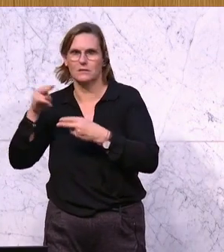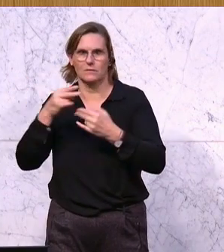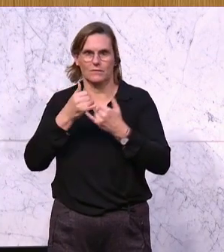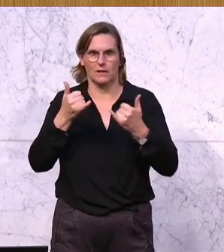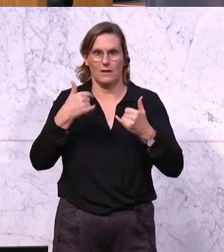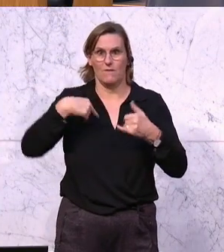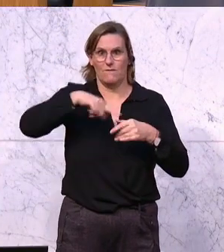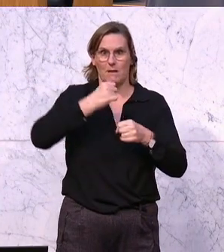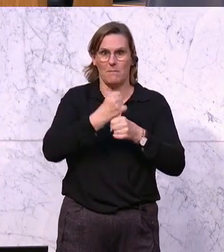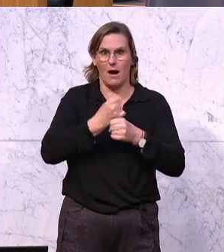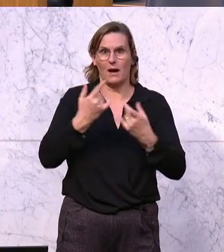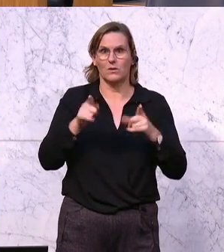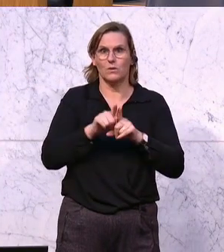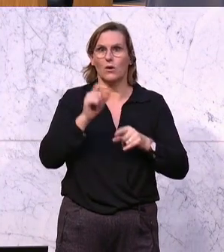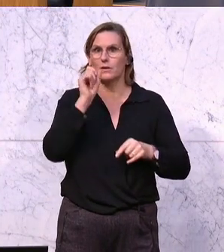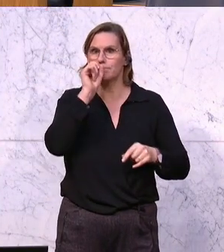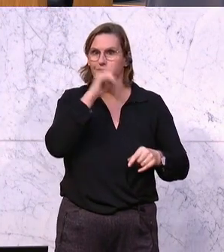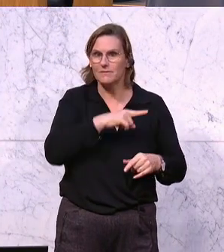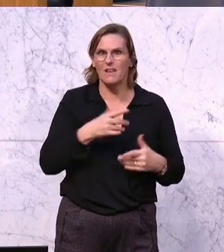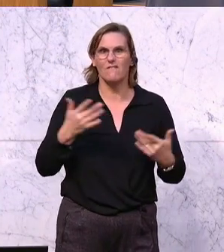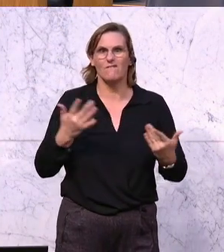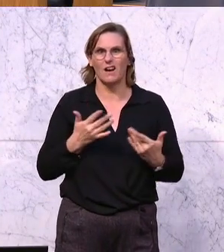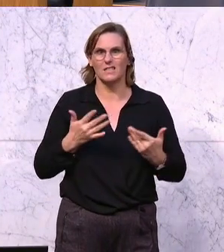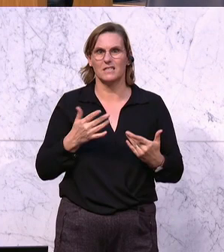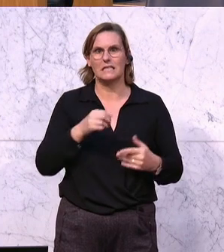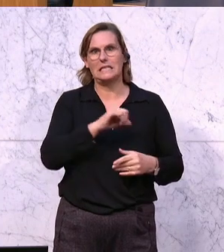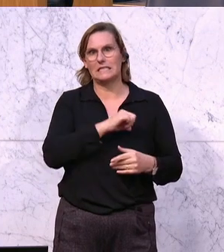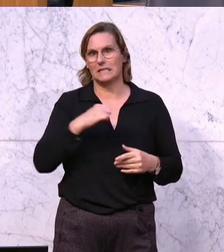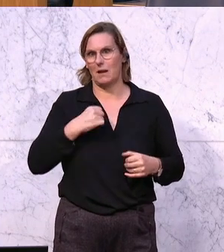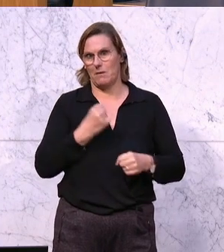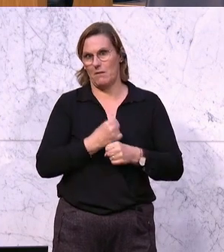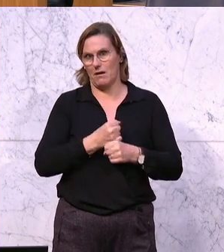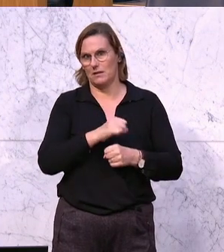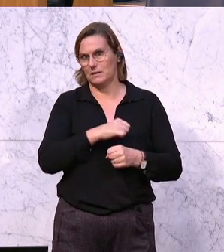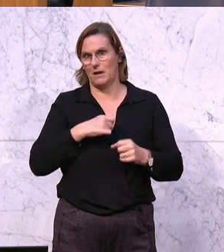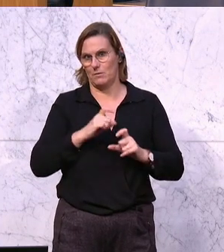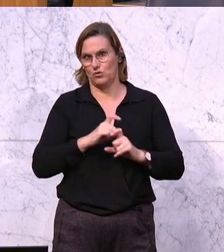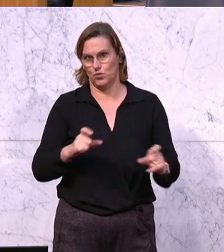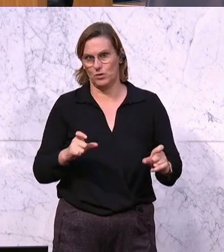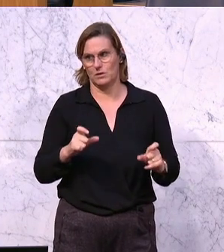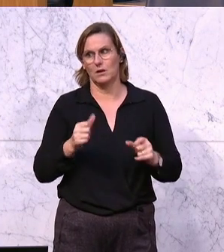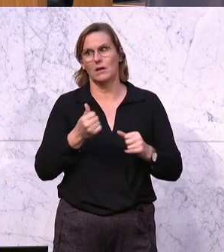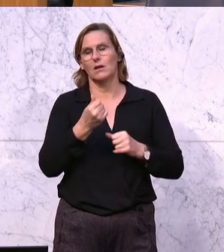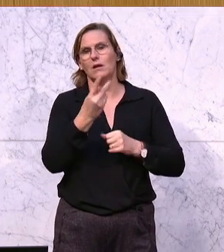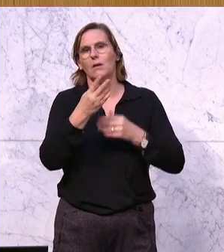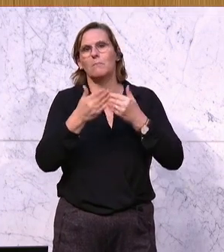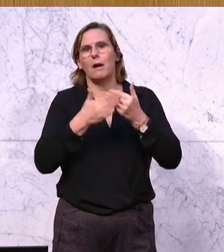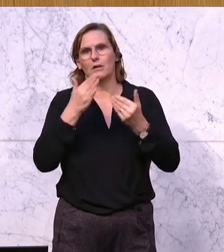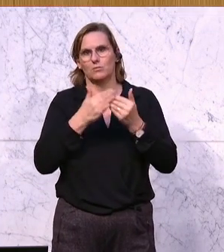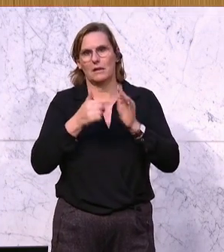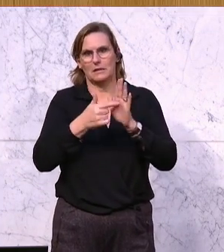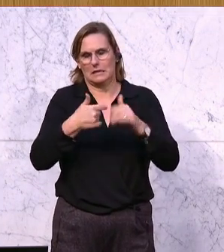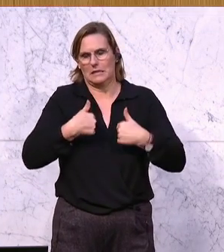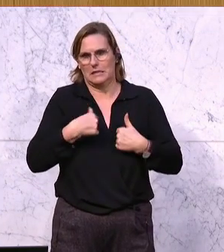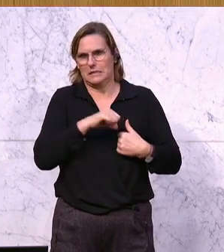haben und was wir versäumt haben, das ist hausgemacht. Und ich sage Ihnen jetzt einige Beispiele dazu, die nicht von mir